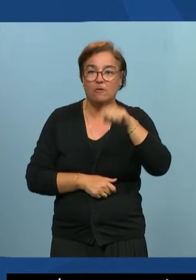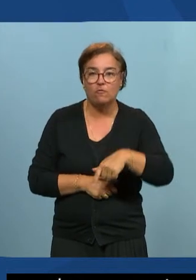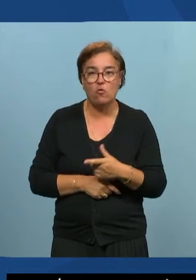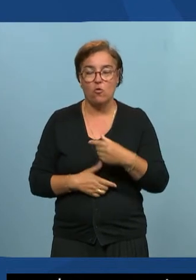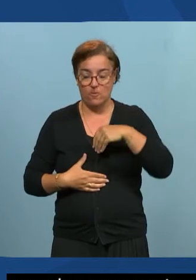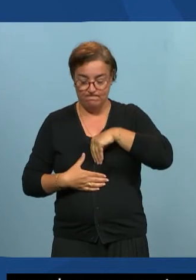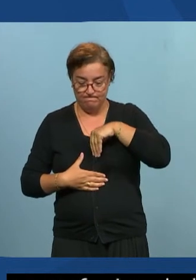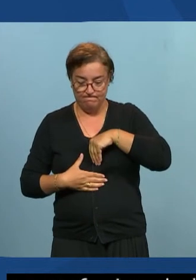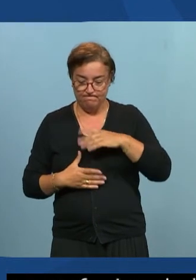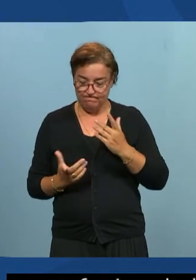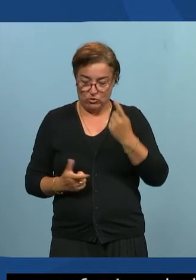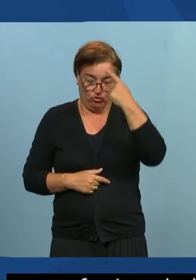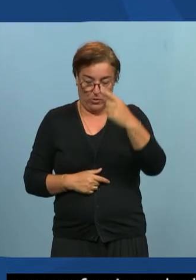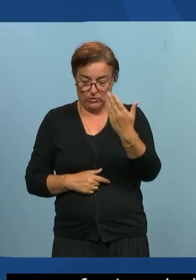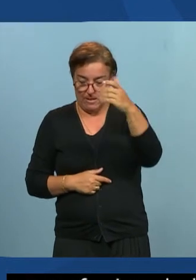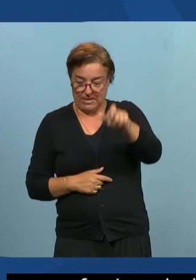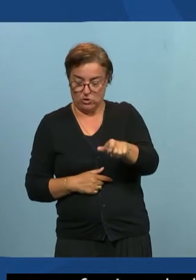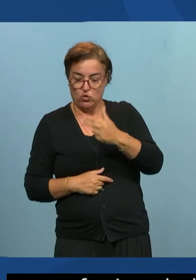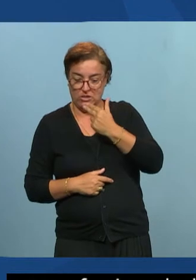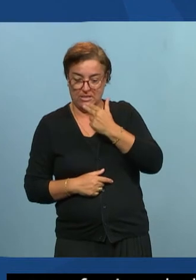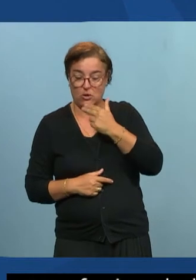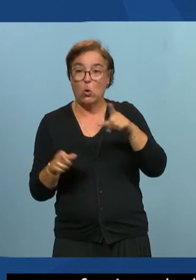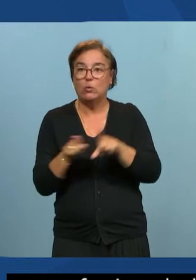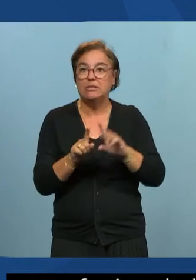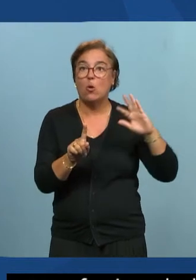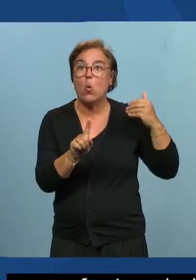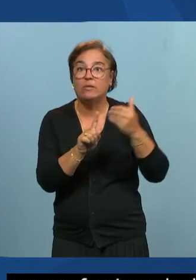'empathie de l'autre côté, tenir contre des contextes d'usage.